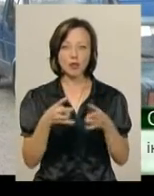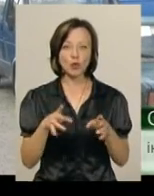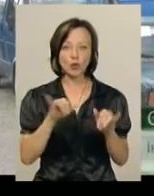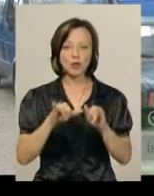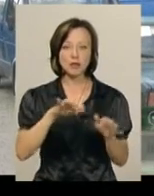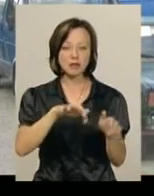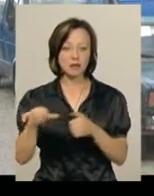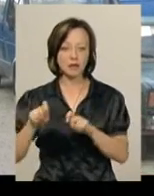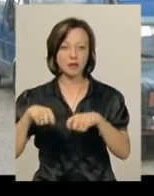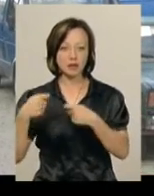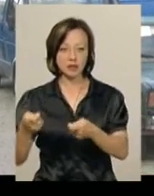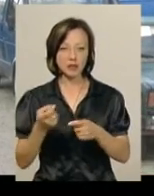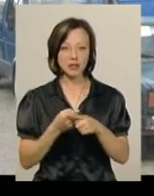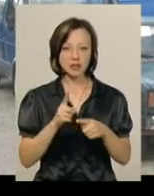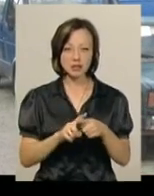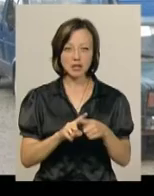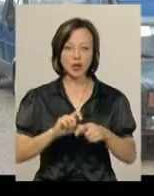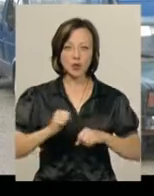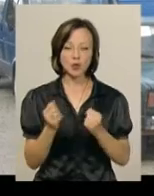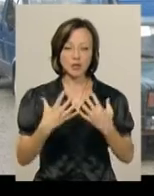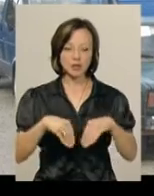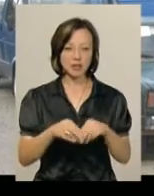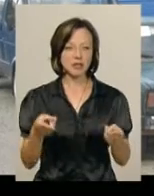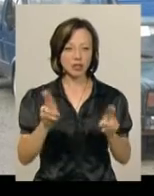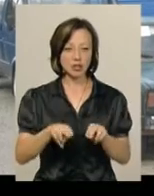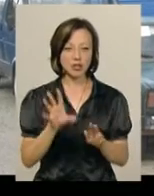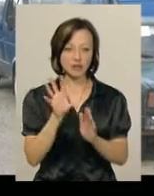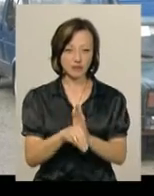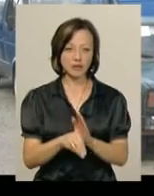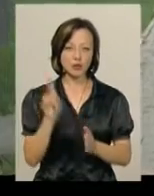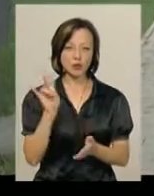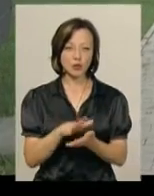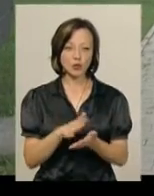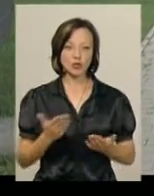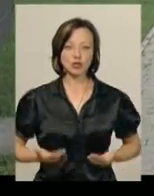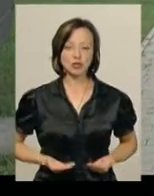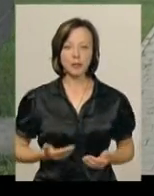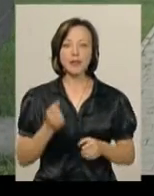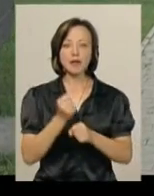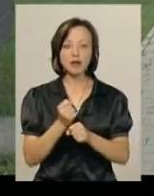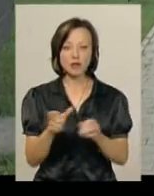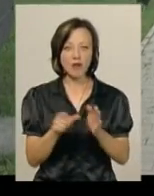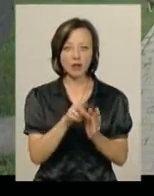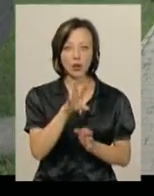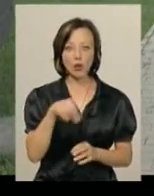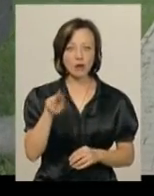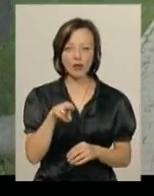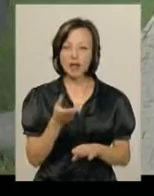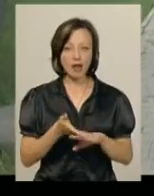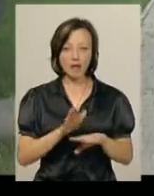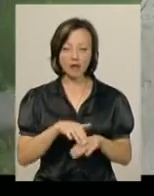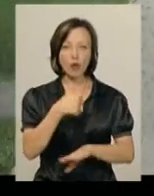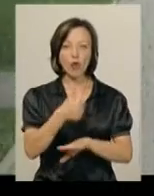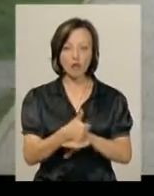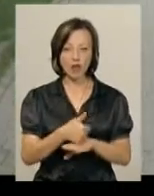вибраковувати, передавати, тому що це друг сім'ї, він залишається до самого кінця життя. Працювати з лордом не важко, каже Сергій Гайдук.